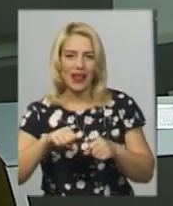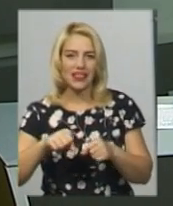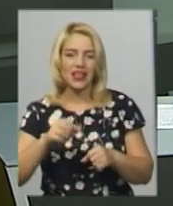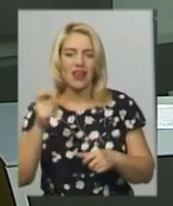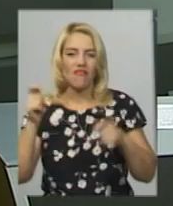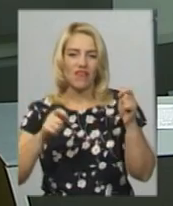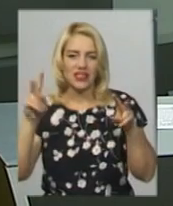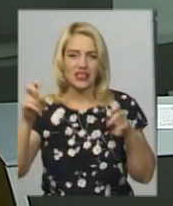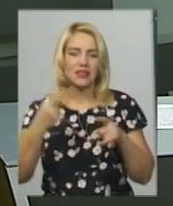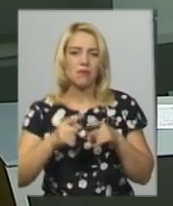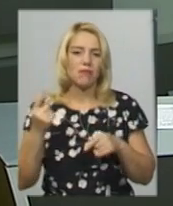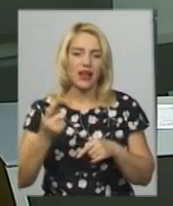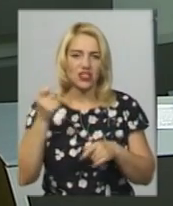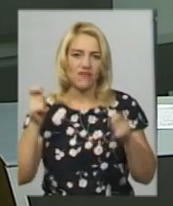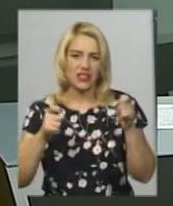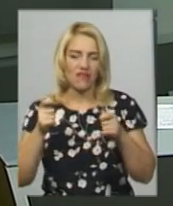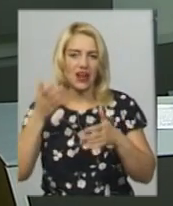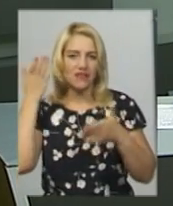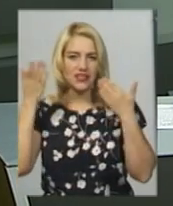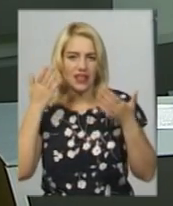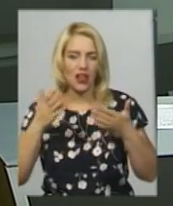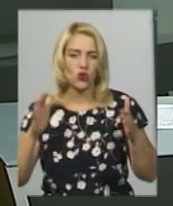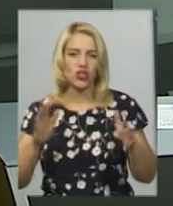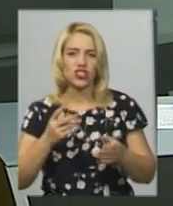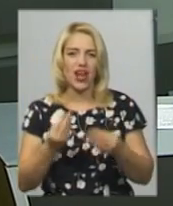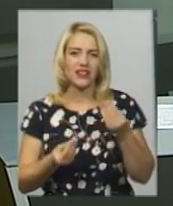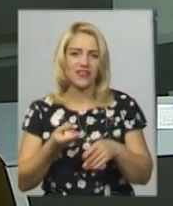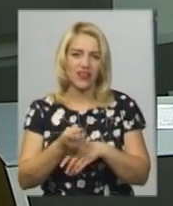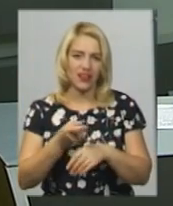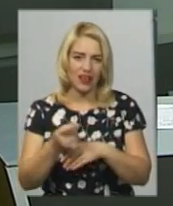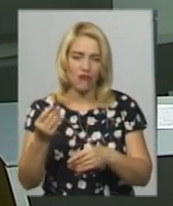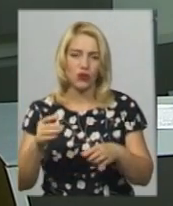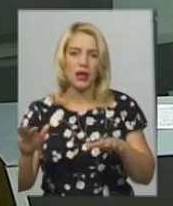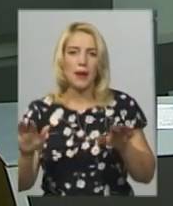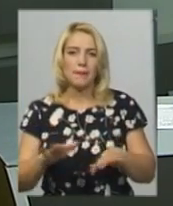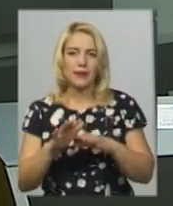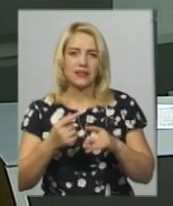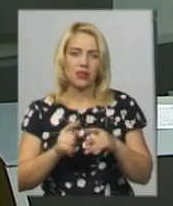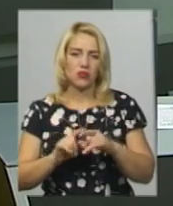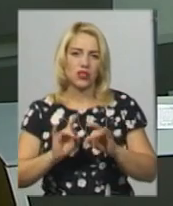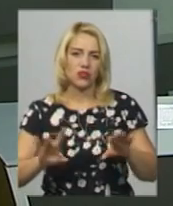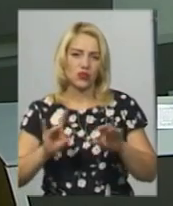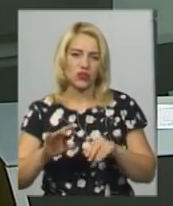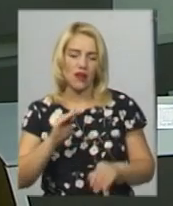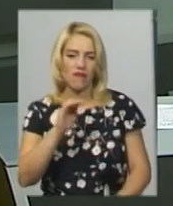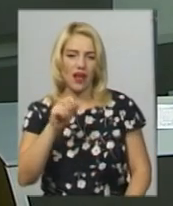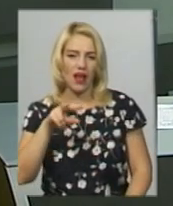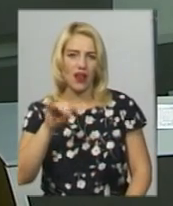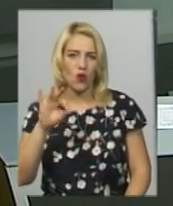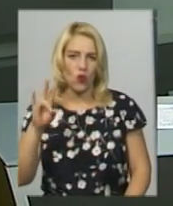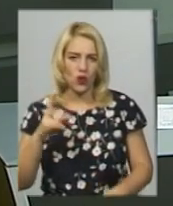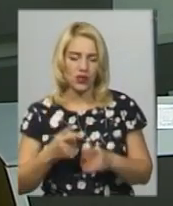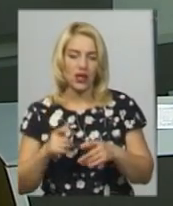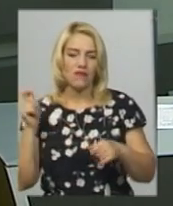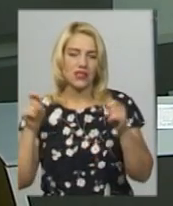і жартівливої пісні. Про це розповіла організаторка фестивалю заслужений працівник культури Наталія Феліон. За її словами, фест